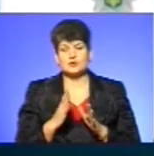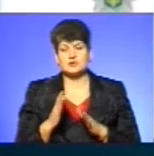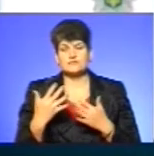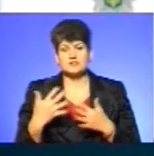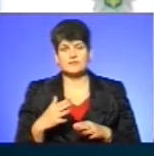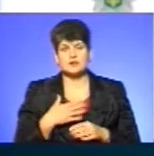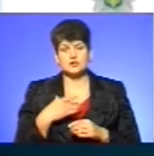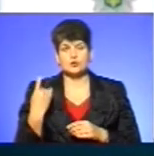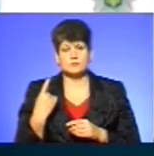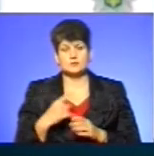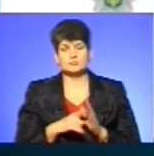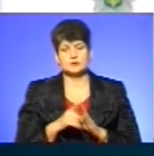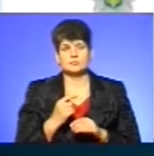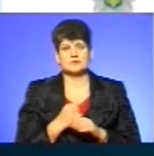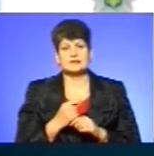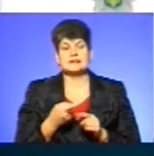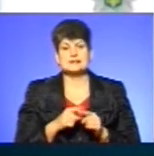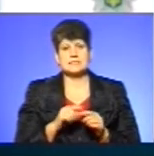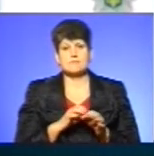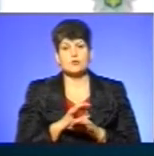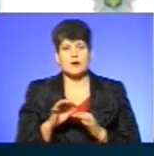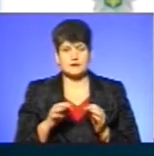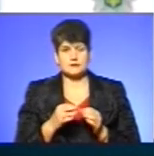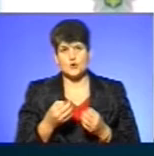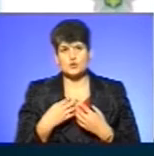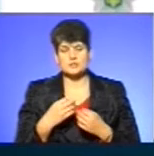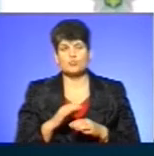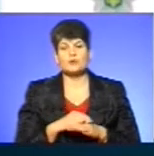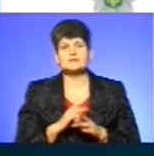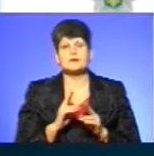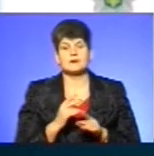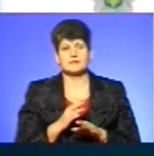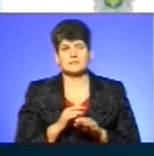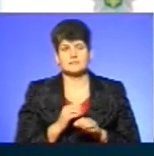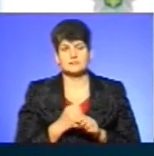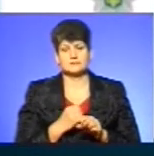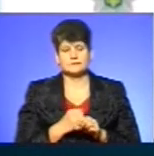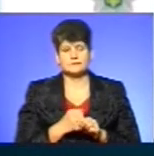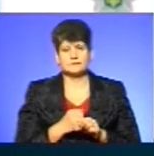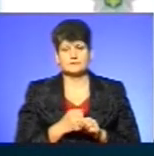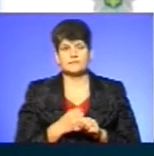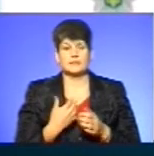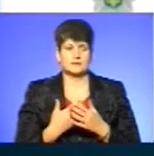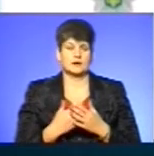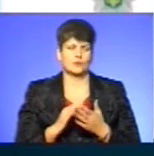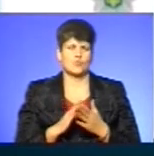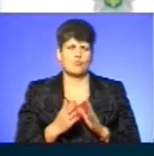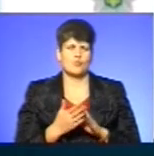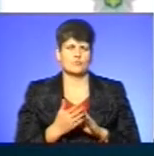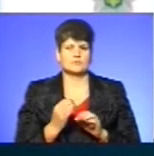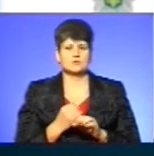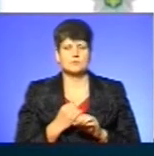запускали цей проєкт. Розкажіть, будь ласка, як він діяв? Як він цього діяв? Ну, скажімо так, умовно, ми, здійснюємо,